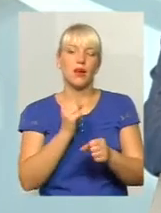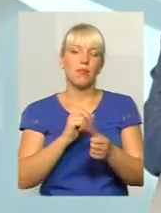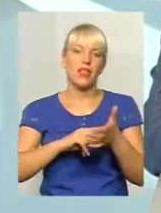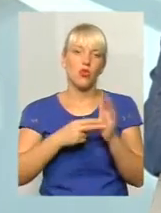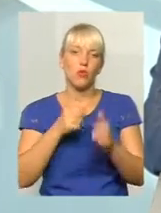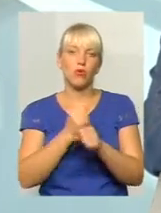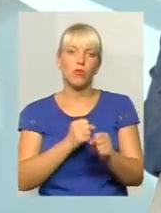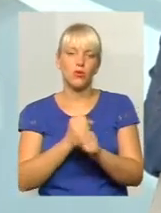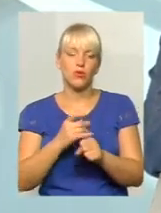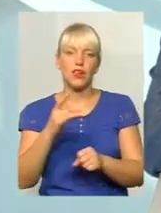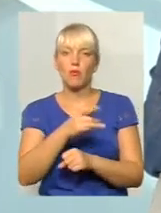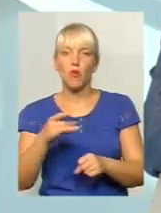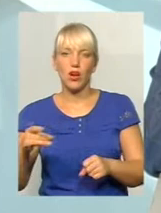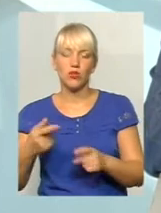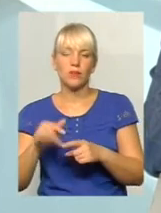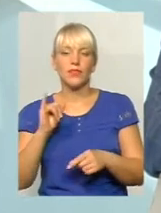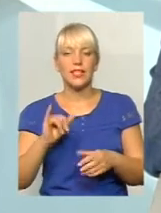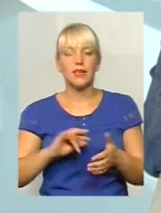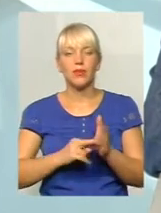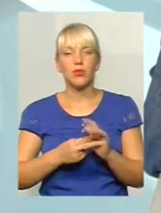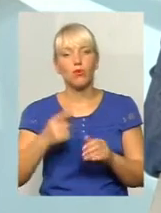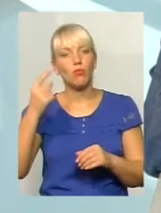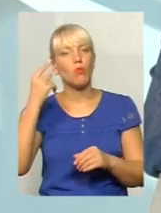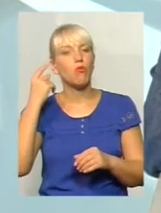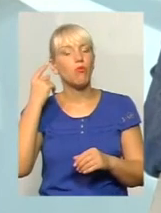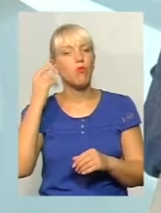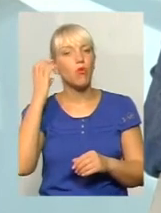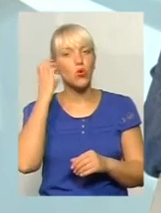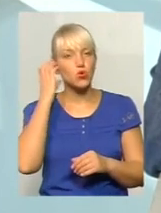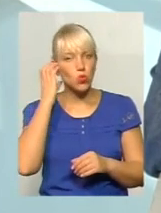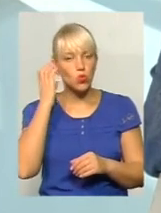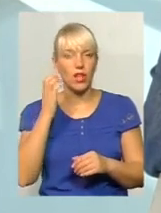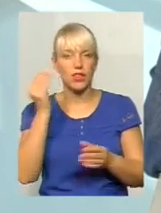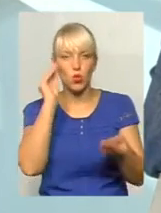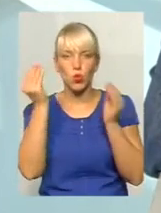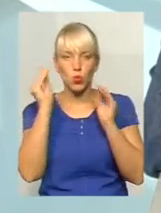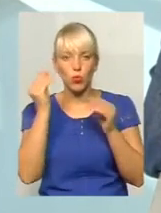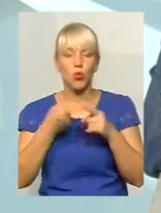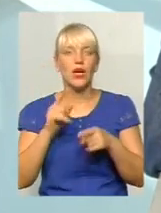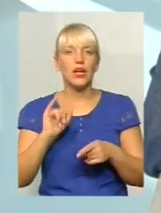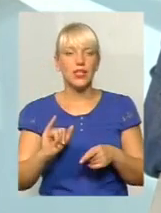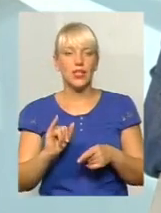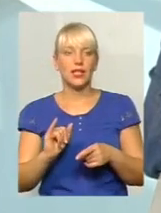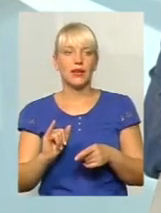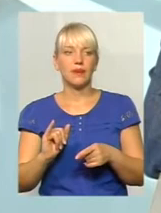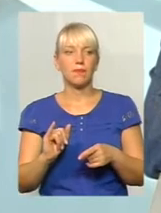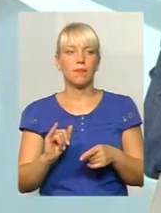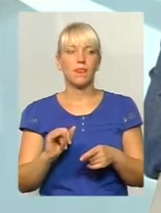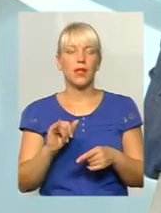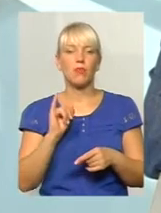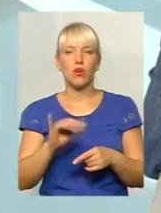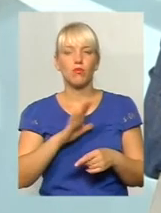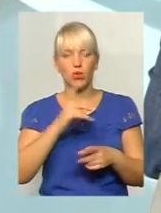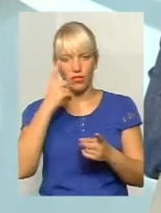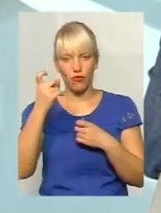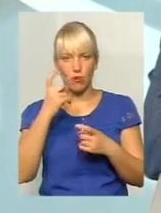послухати ще думку, тому що, відверто кажучи, як зазначив Олексій, що була погана інформація, проведена